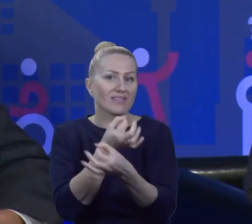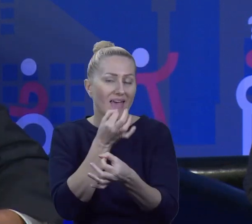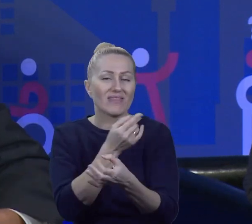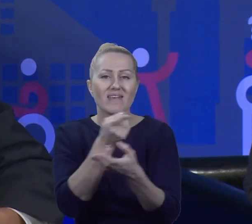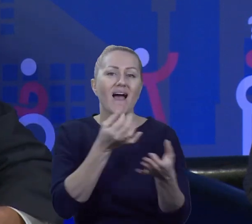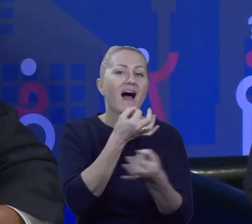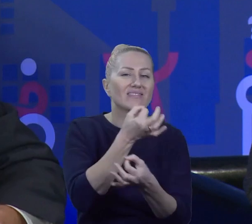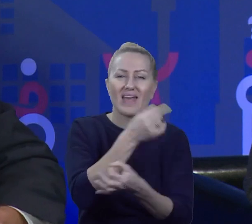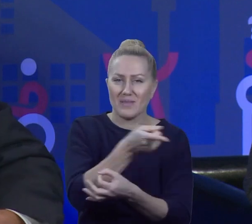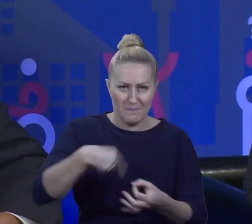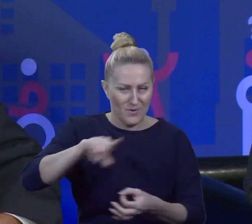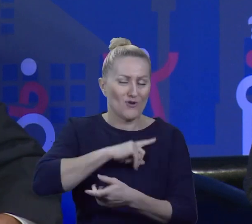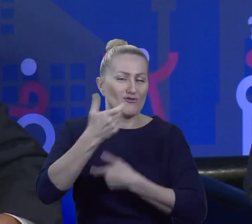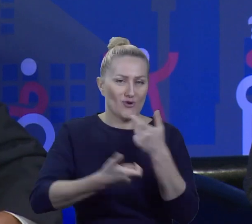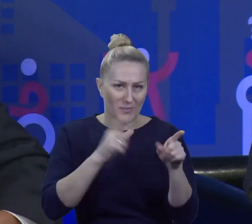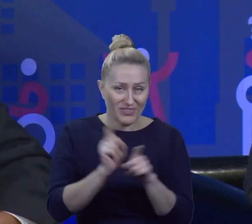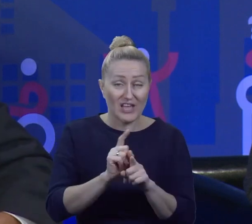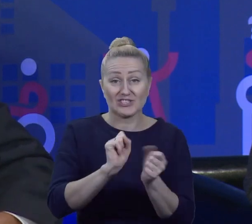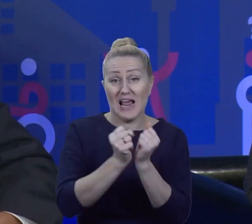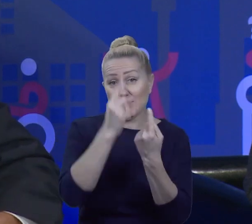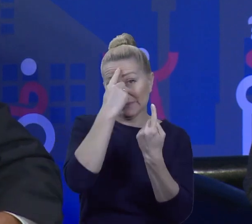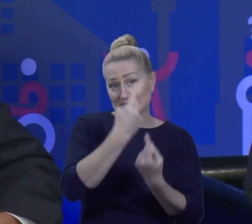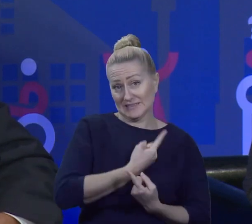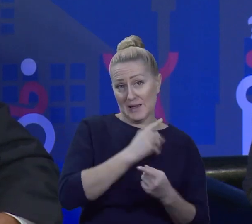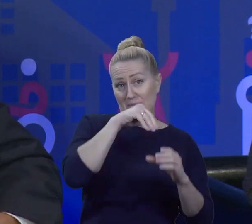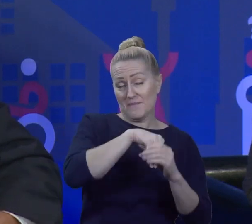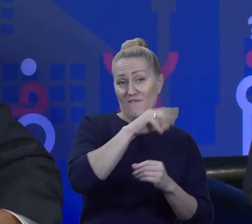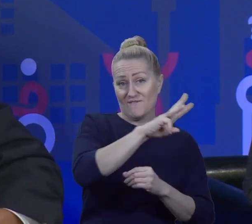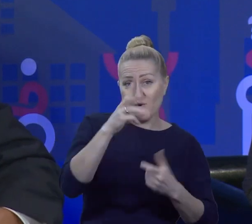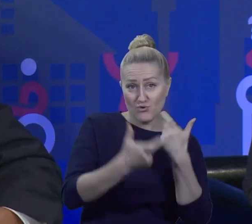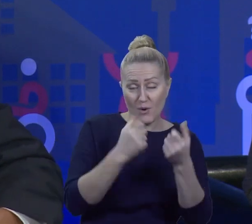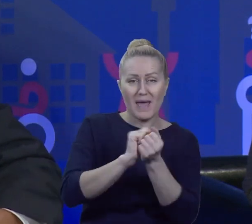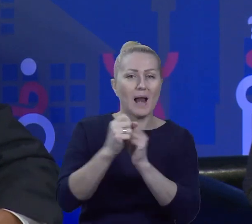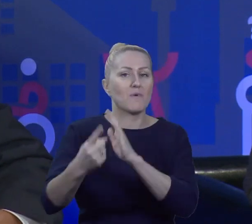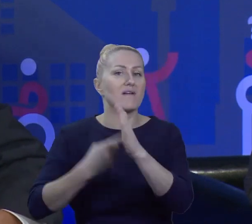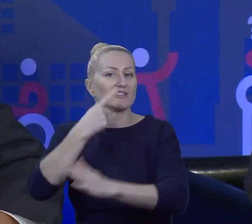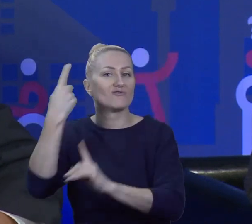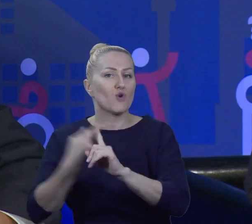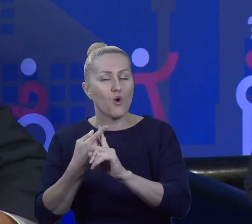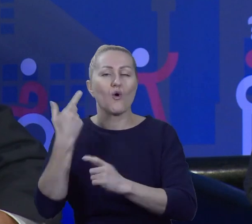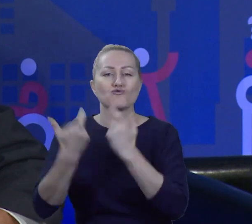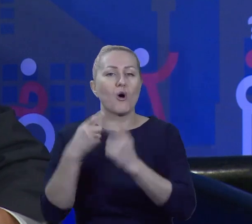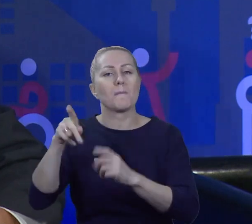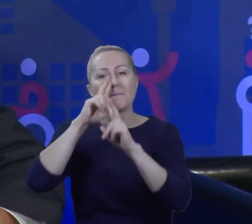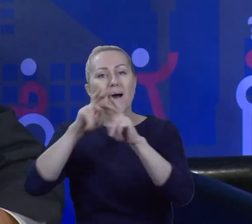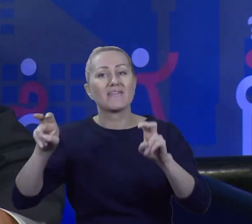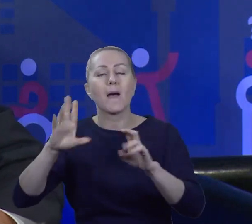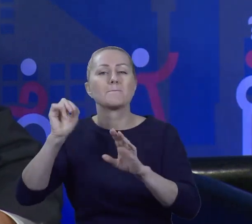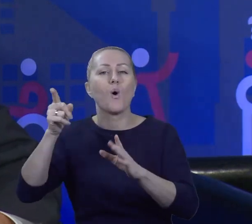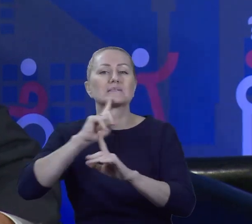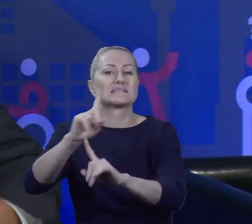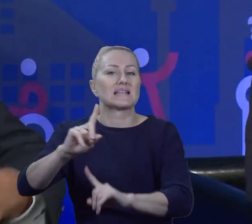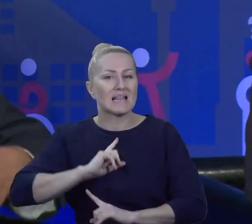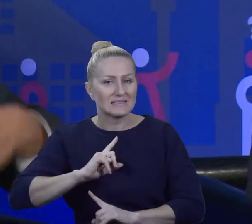robimy albo sami robimy na stronie internetowej, albo też raz w roku jest robione takie badanie na zlecenie. Jest wiele